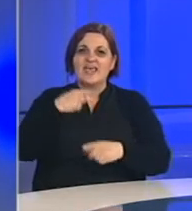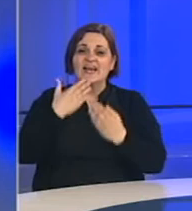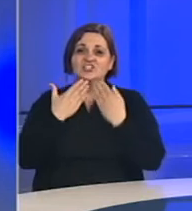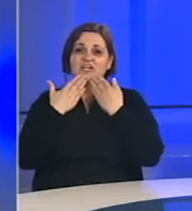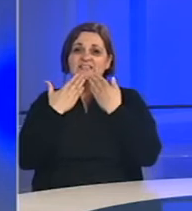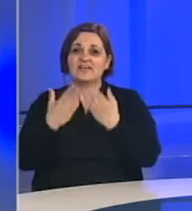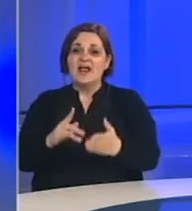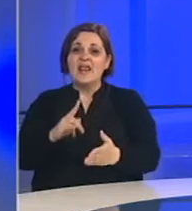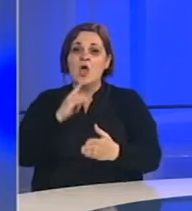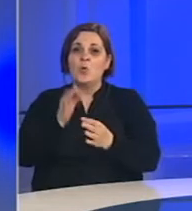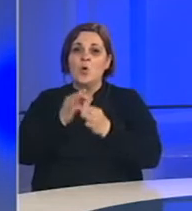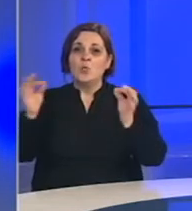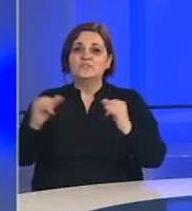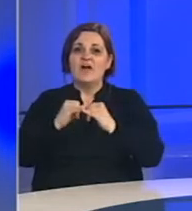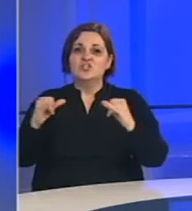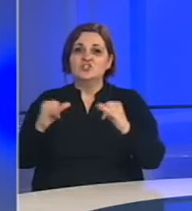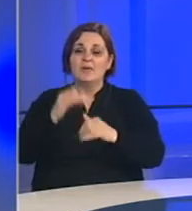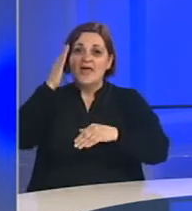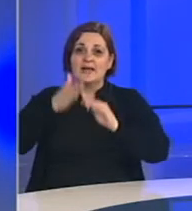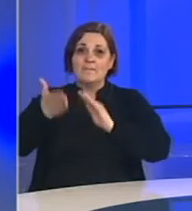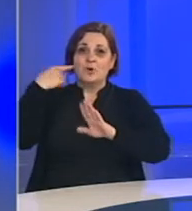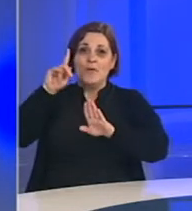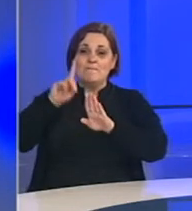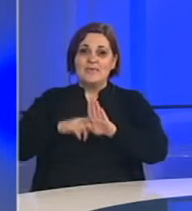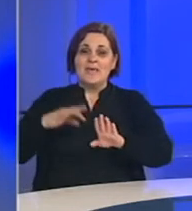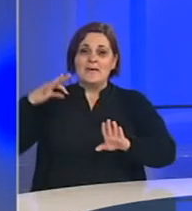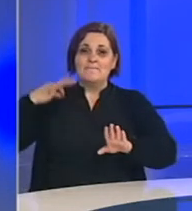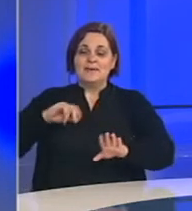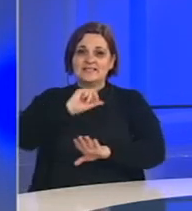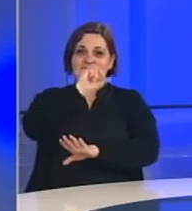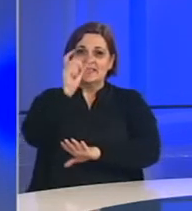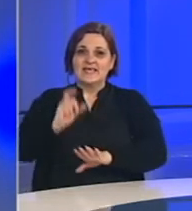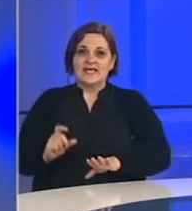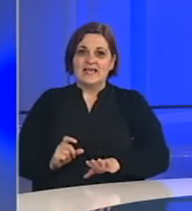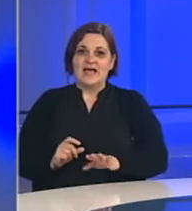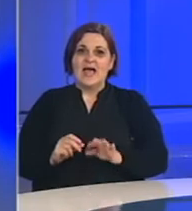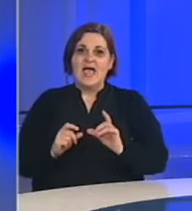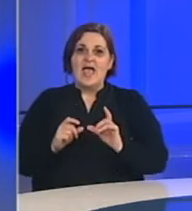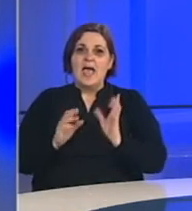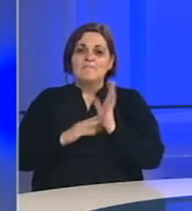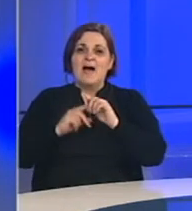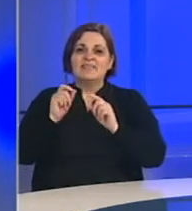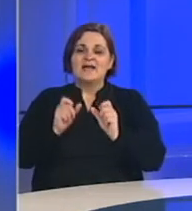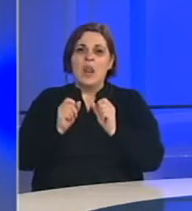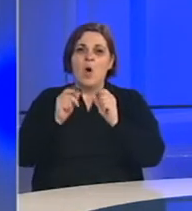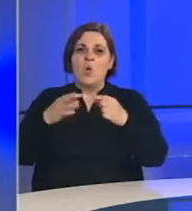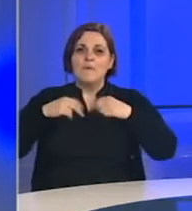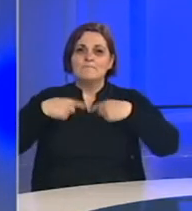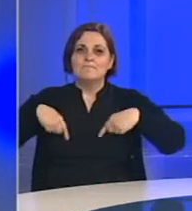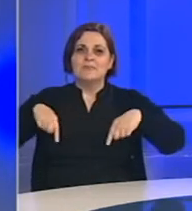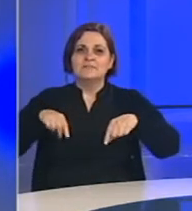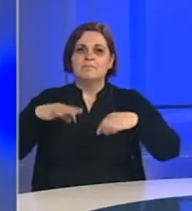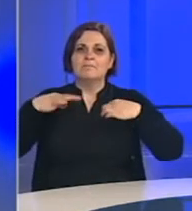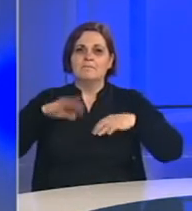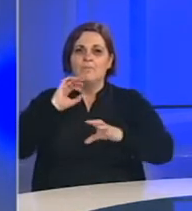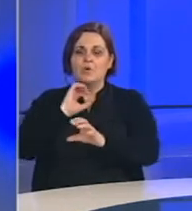zahvalnosti koje je u zvaničnom pismu krajem prošlog mjeseca predsjednik Italije Sergio Mattarella uputio predsjedavajućem